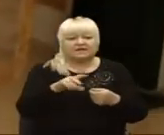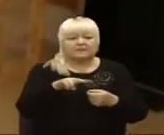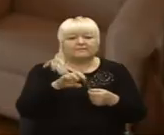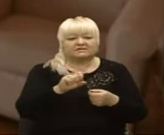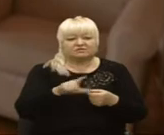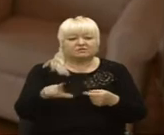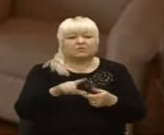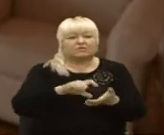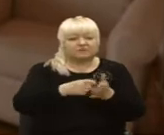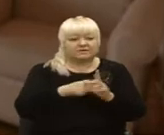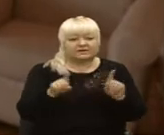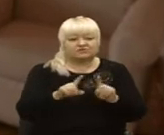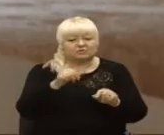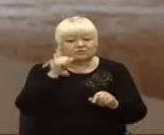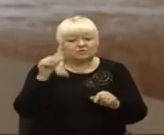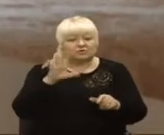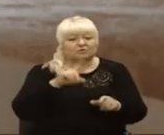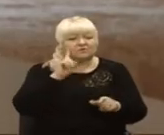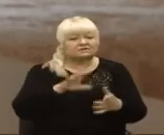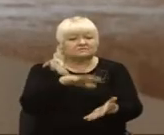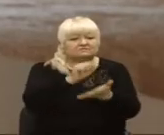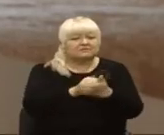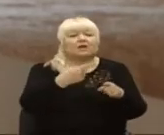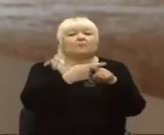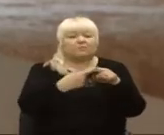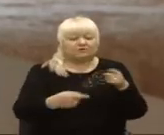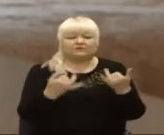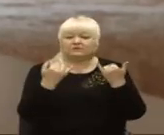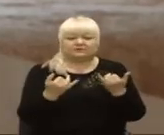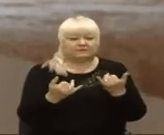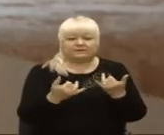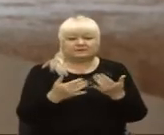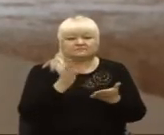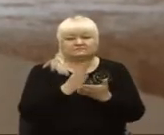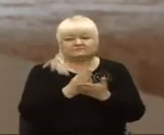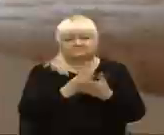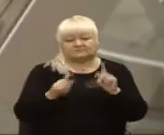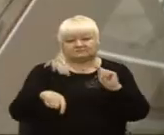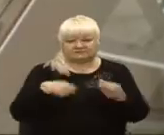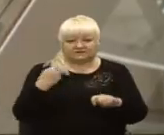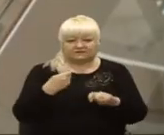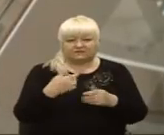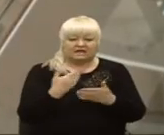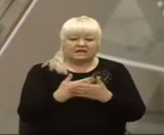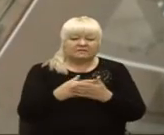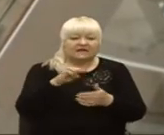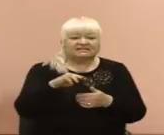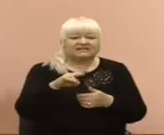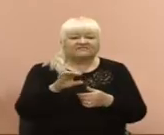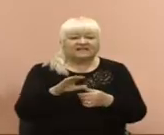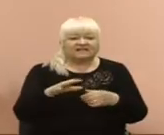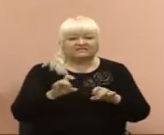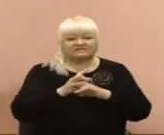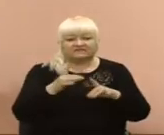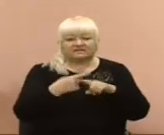цей час минулого року були заброньовані на понад половину, тепер не приносять прибутку. Приблизно на травневі свята, це є завжди